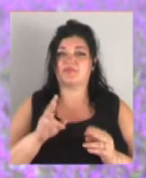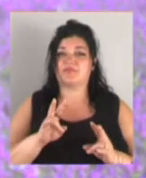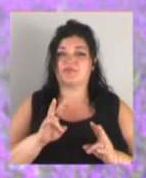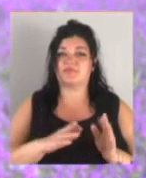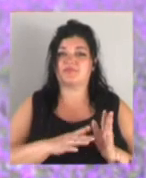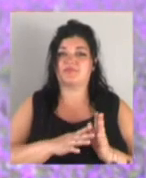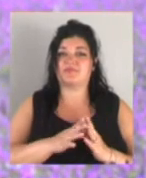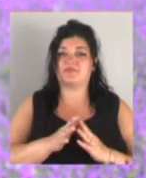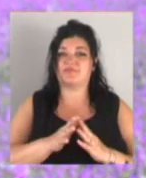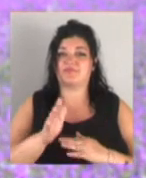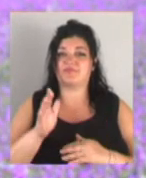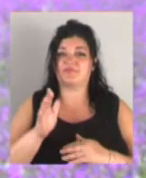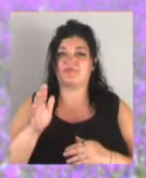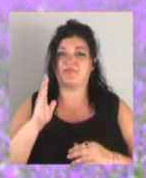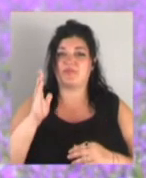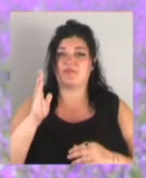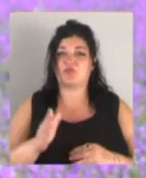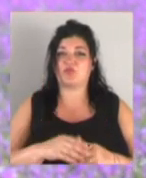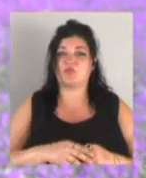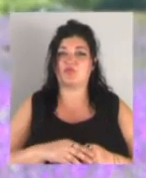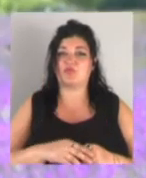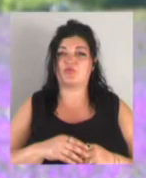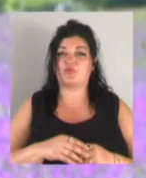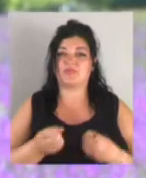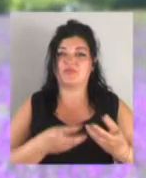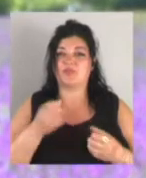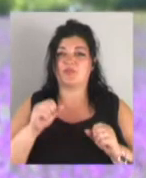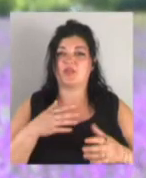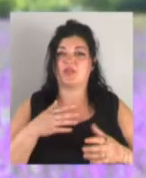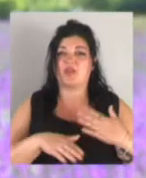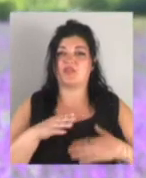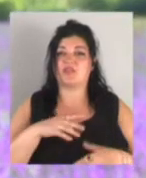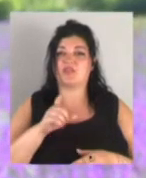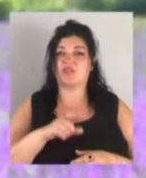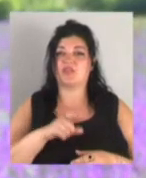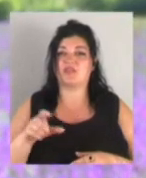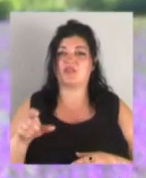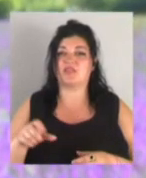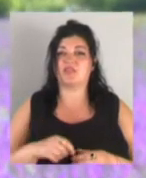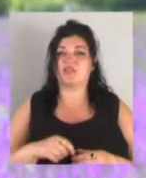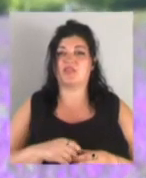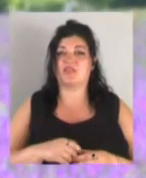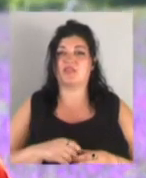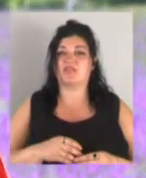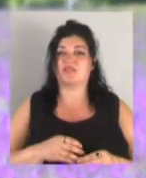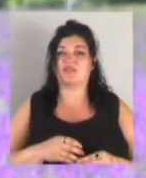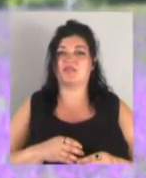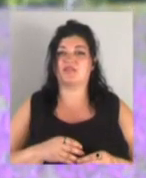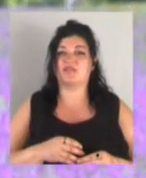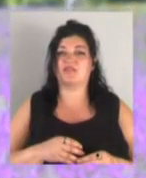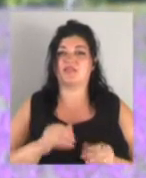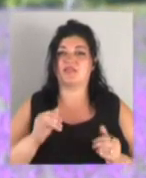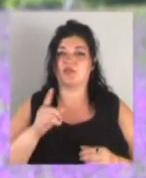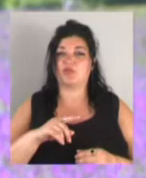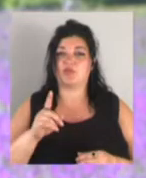рослини в майбутньому при світіні могли радувати людей. Залишають мусор, ми його збираємо, для того, щоб потім люди